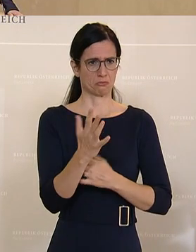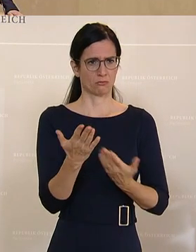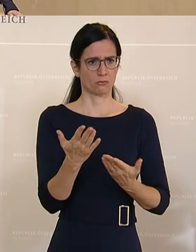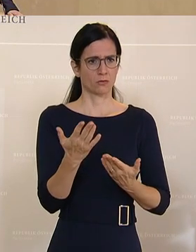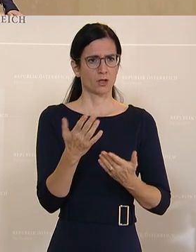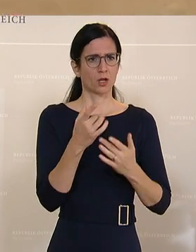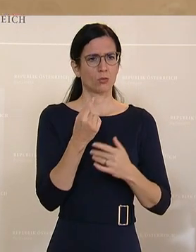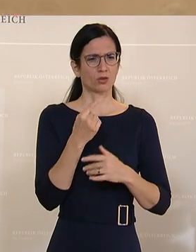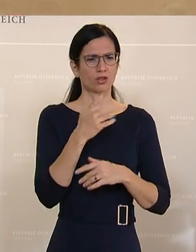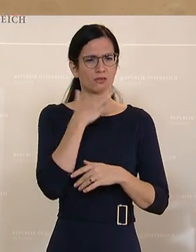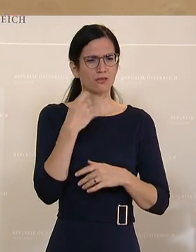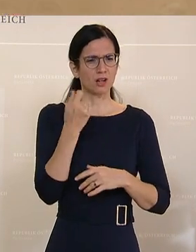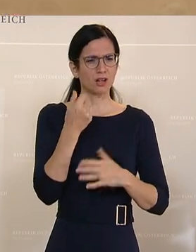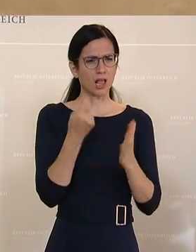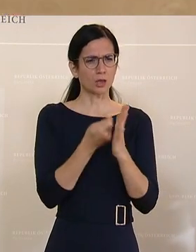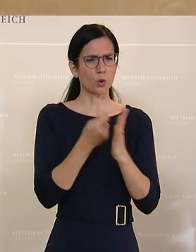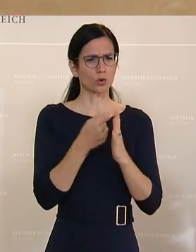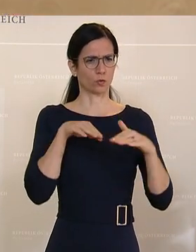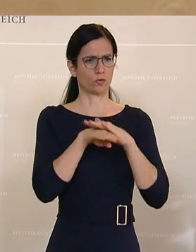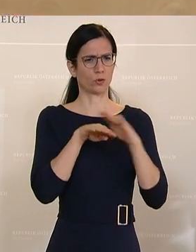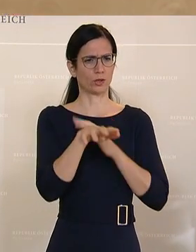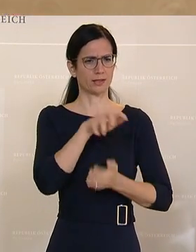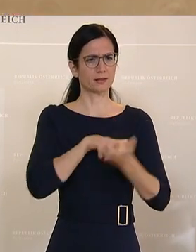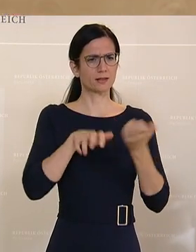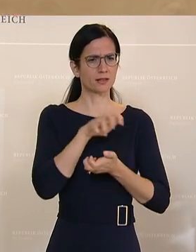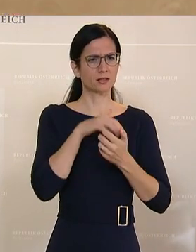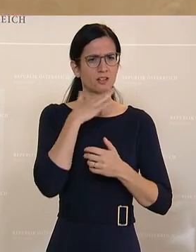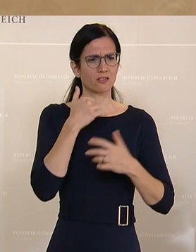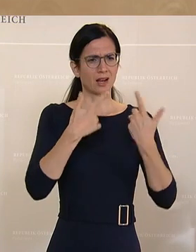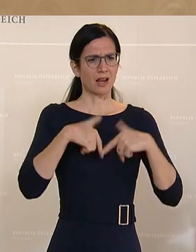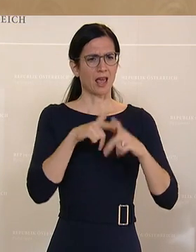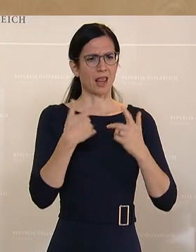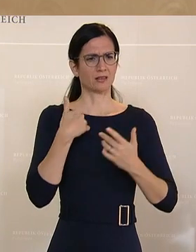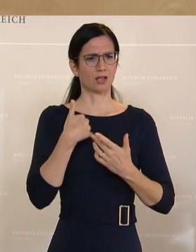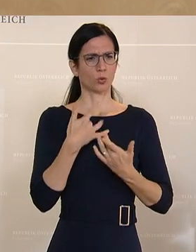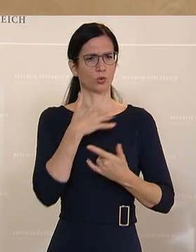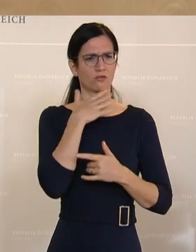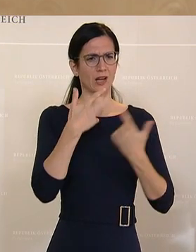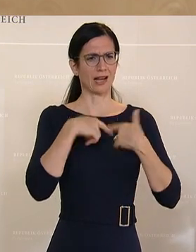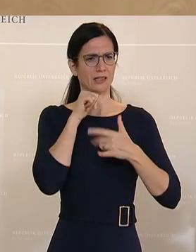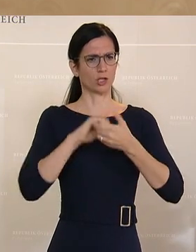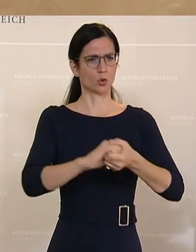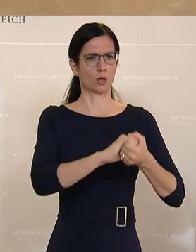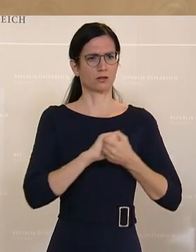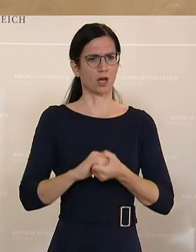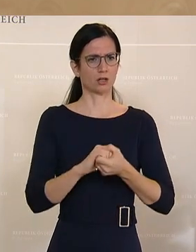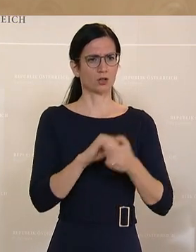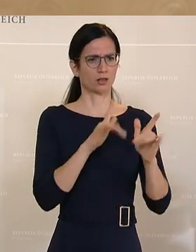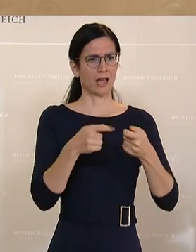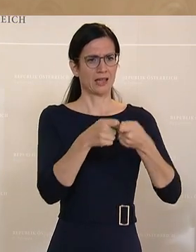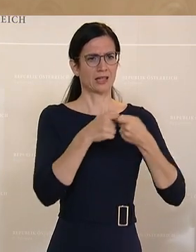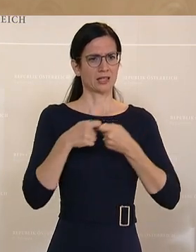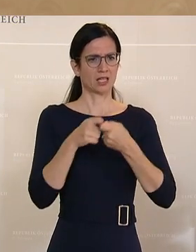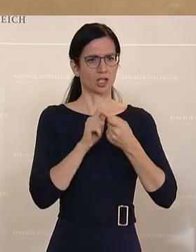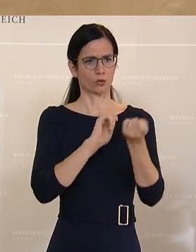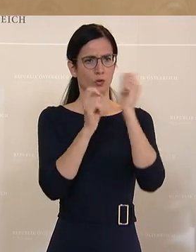sehr viel Geld kosten wird und eine Flüchtlingskrise, die in vielen Ländern, vor allem in den unsolidarisch betroffenen Ländern, eigentlich einen gesellschaftlichen